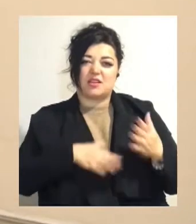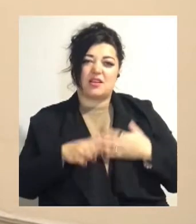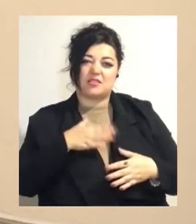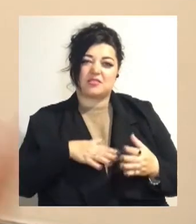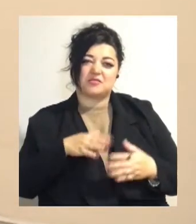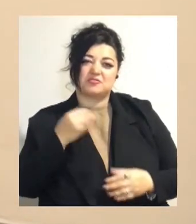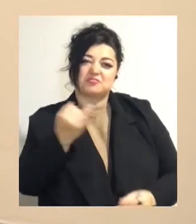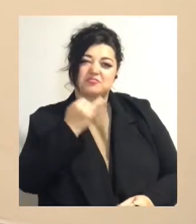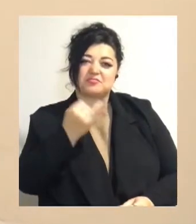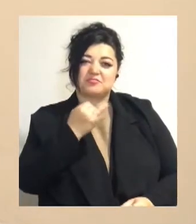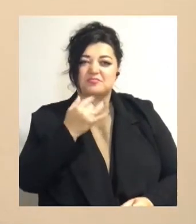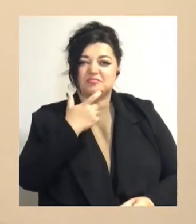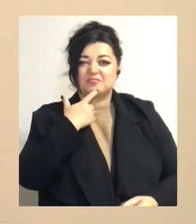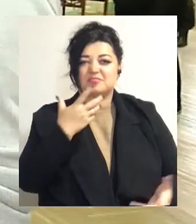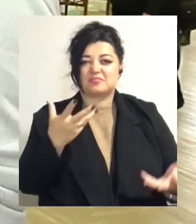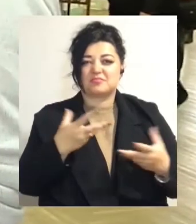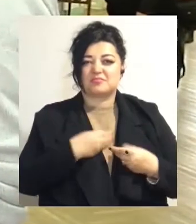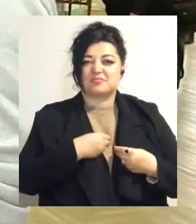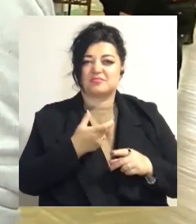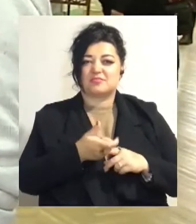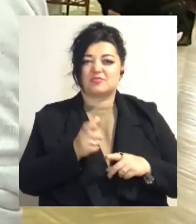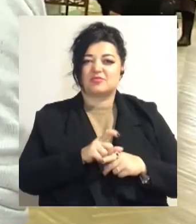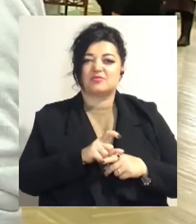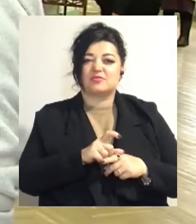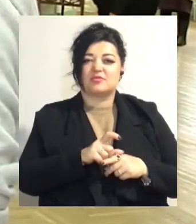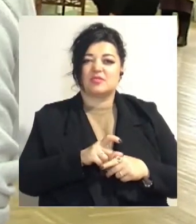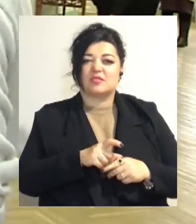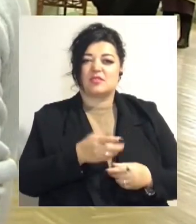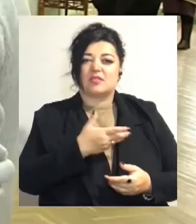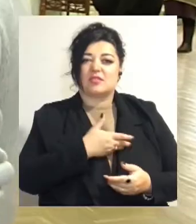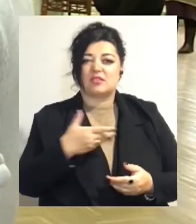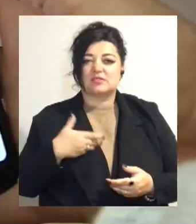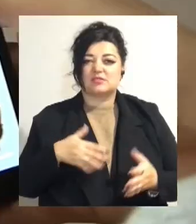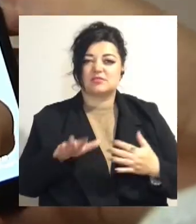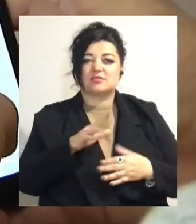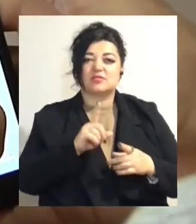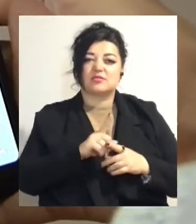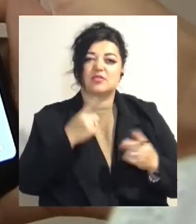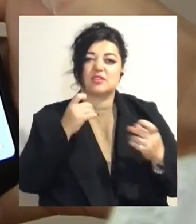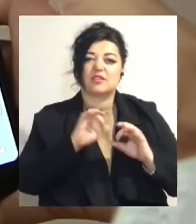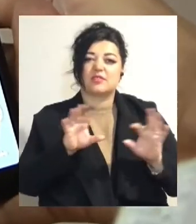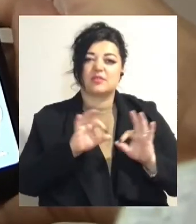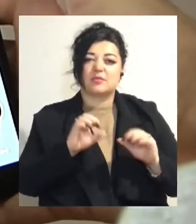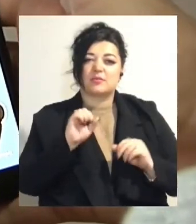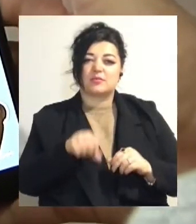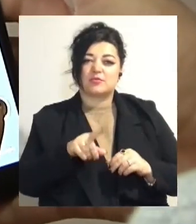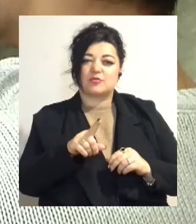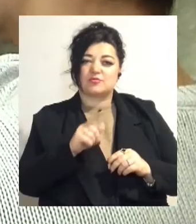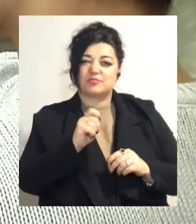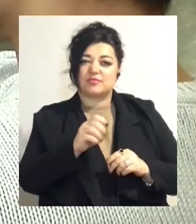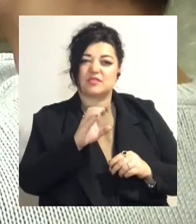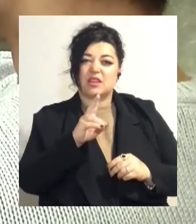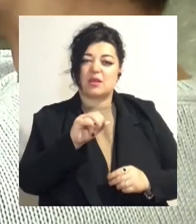з батьками та з друзями ще раз. Класичні експонати музею в сучасному форматі можна було б подивитися за допомогою снепчату.